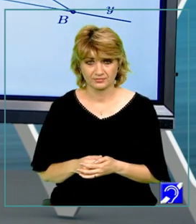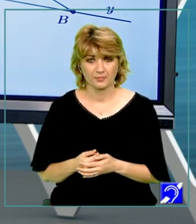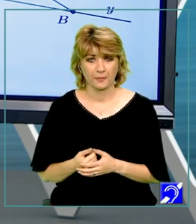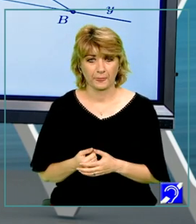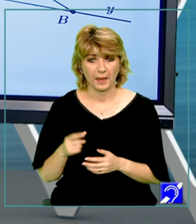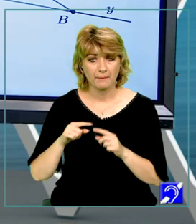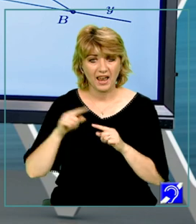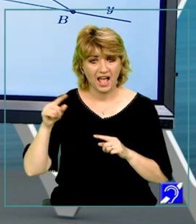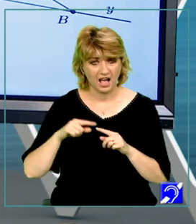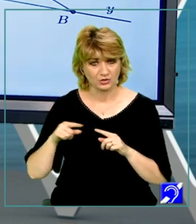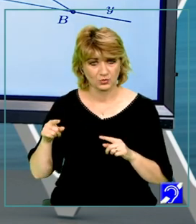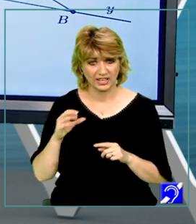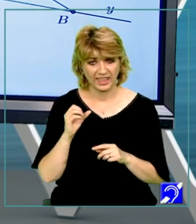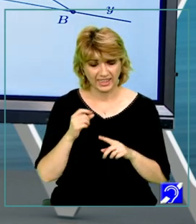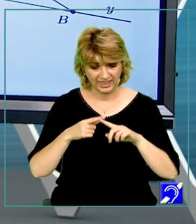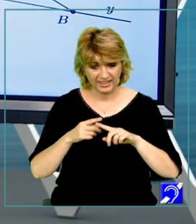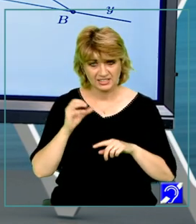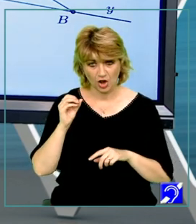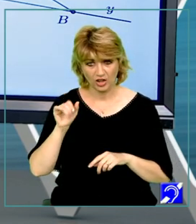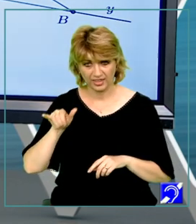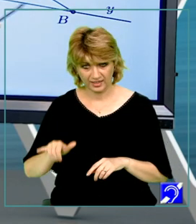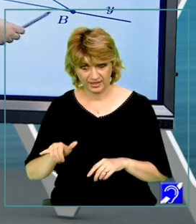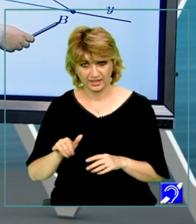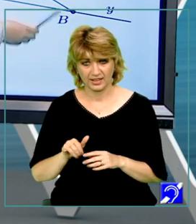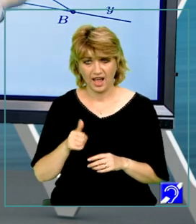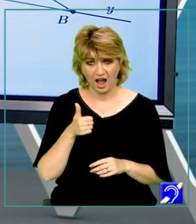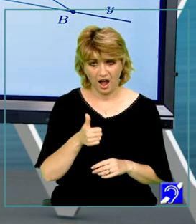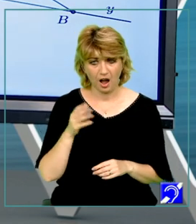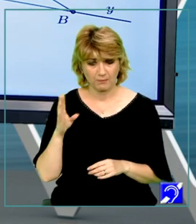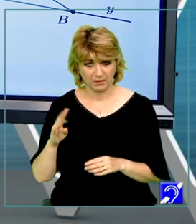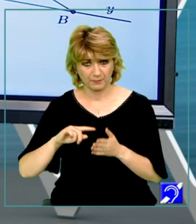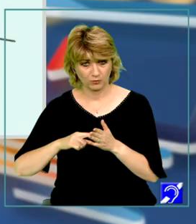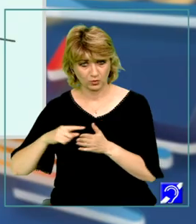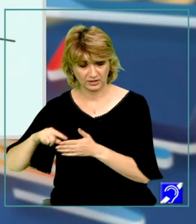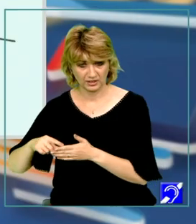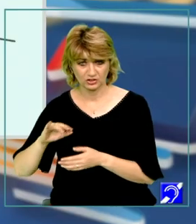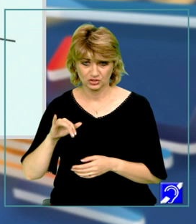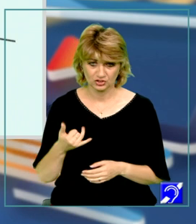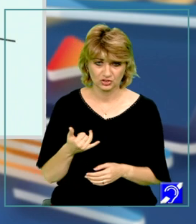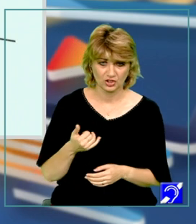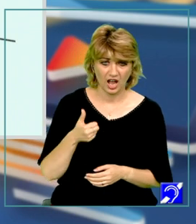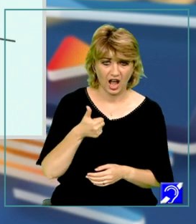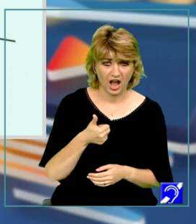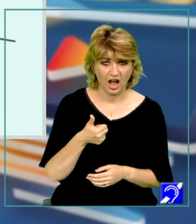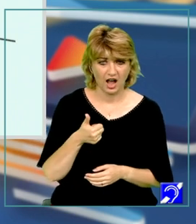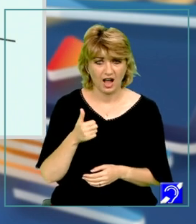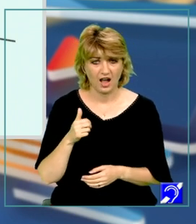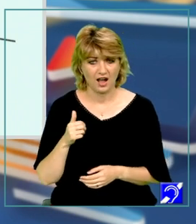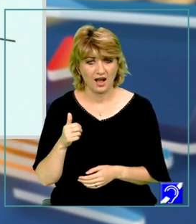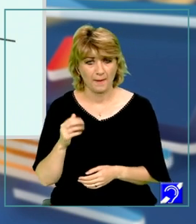se consideră punctele A, B, respectiv A, B,